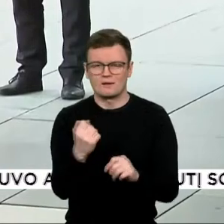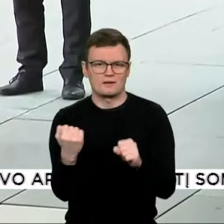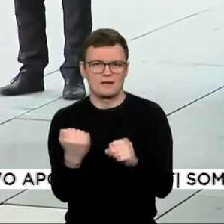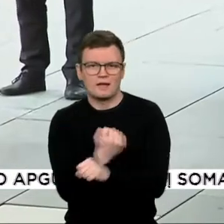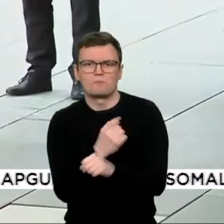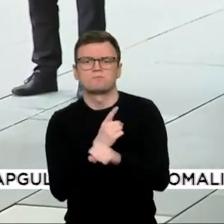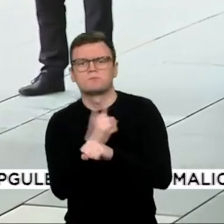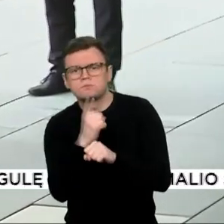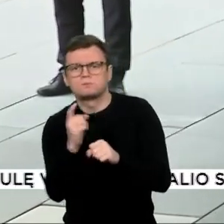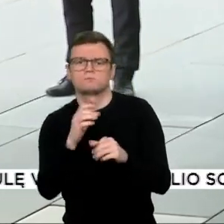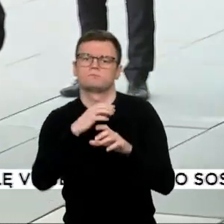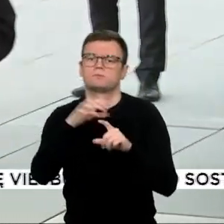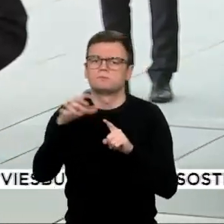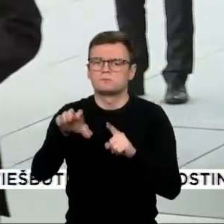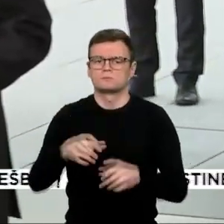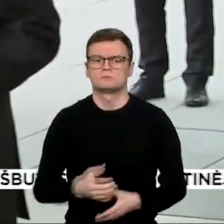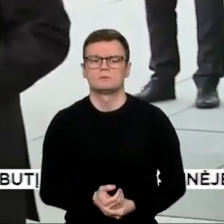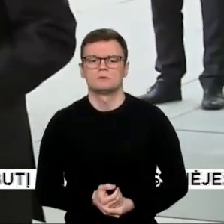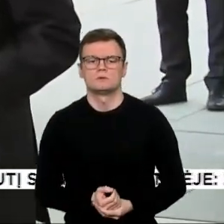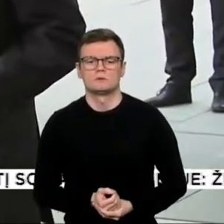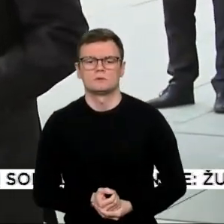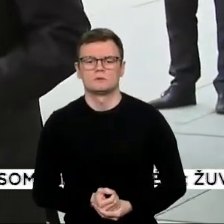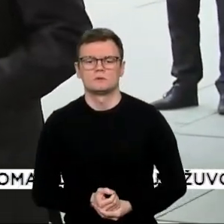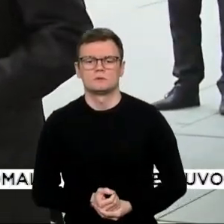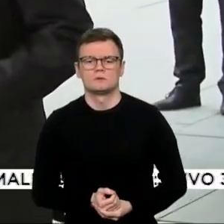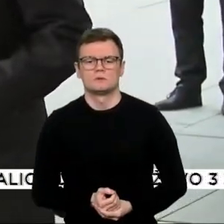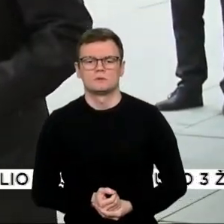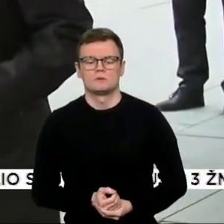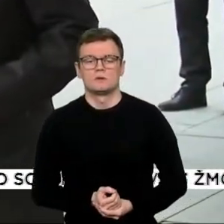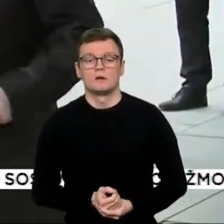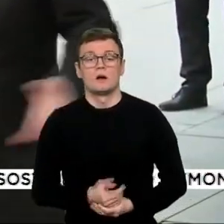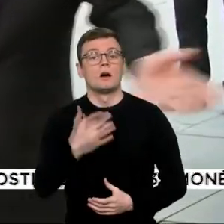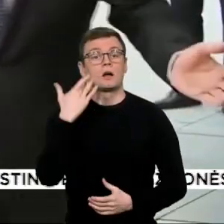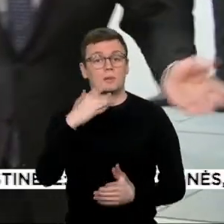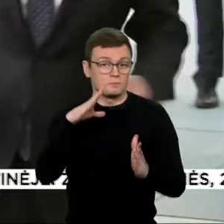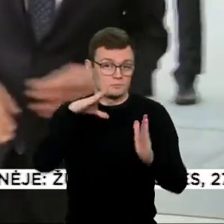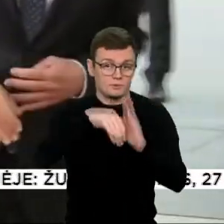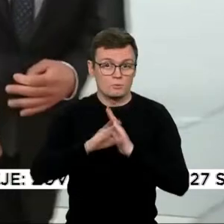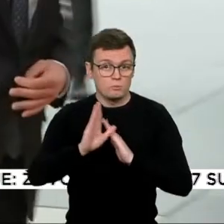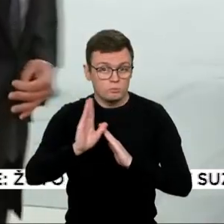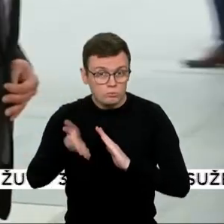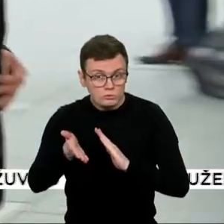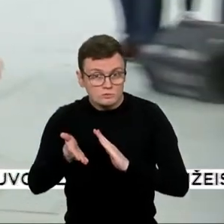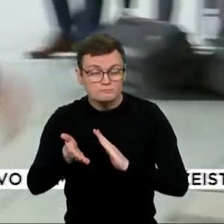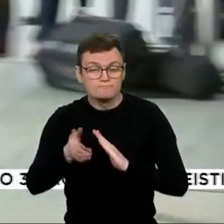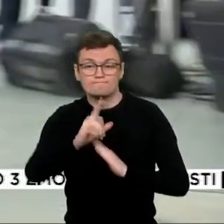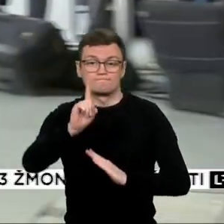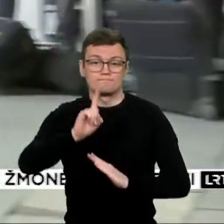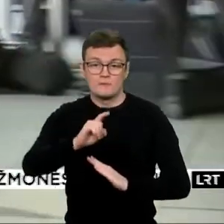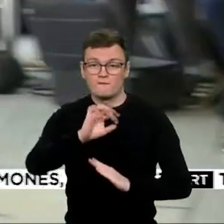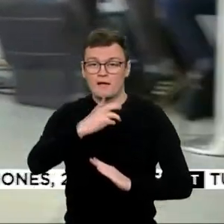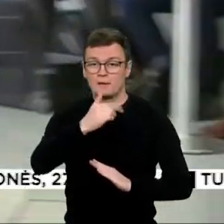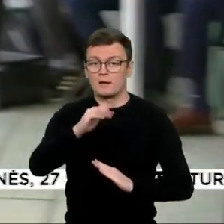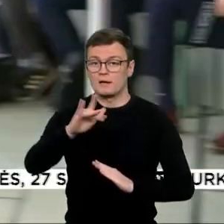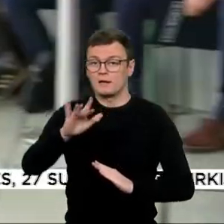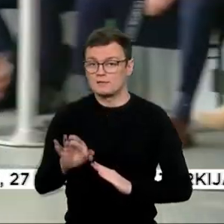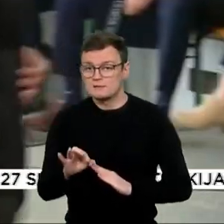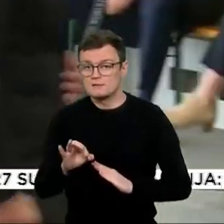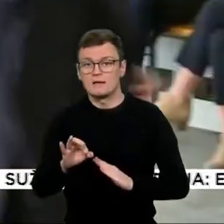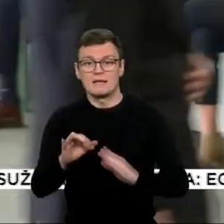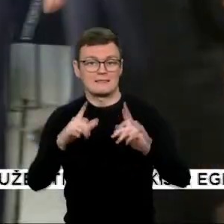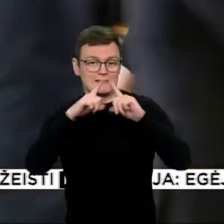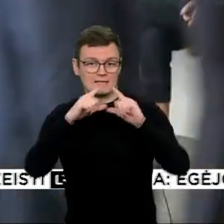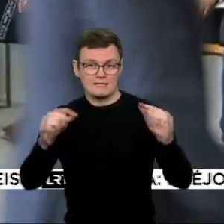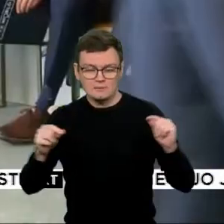Kai vis auga Abejonės ar Amerika darbus įsitraukusi, kodinamojim Weimaro trikampi, trim sostinėms, pasak Donald Tusko tenka užduotis